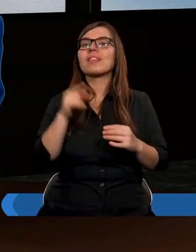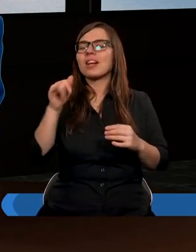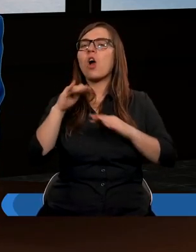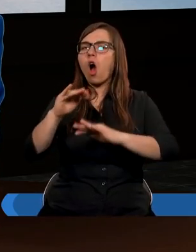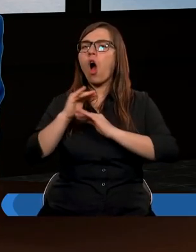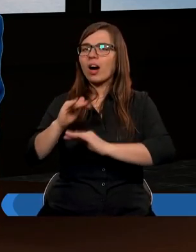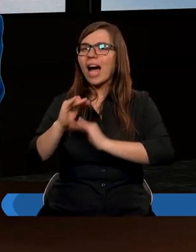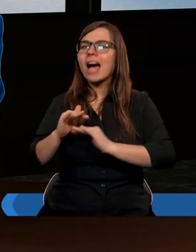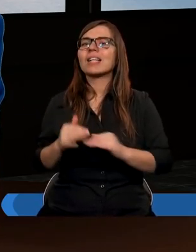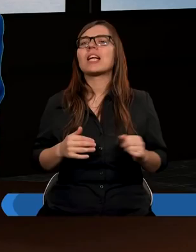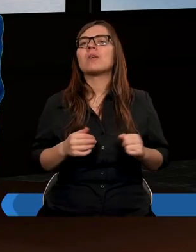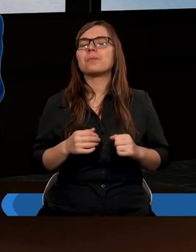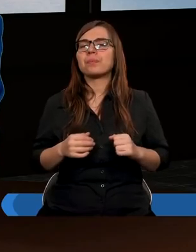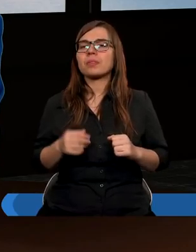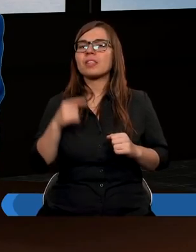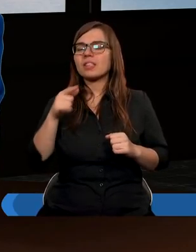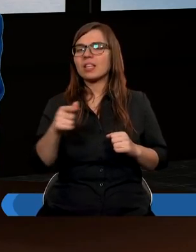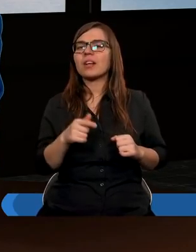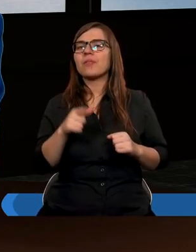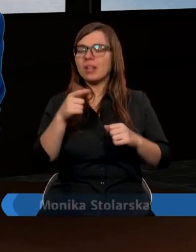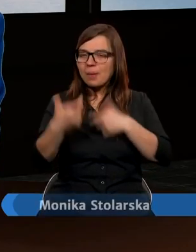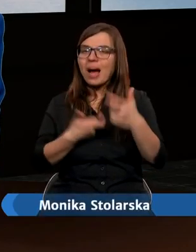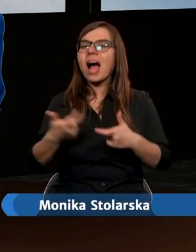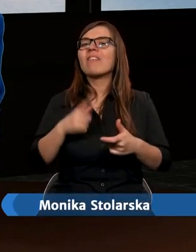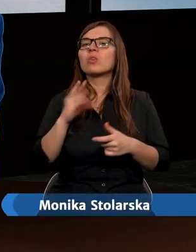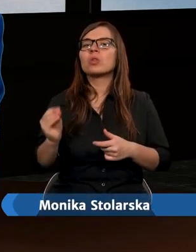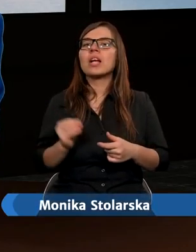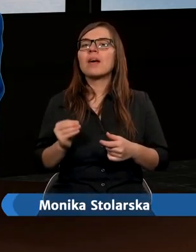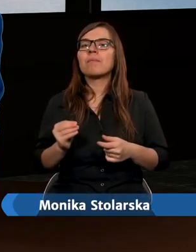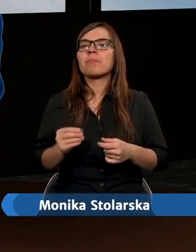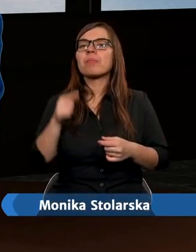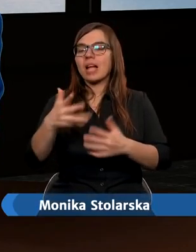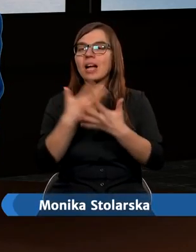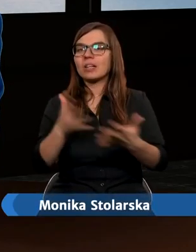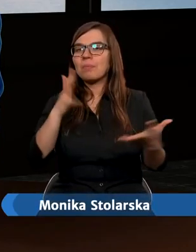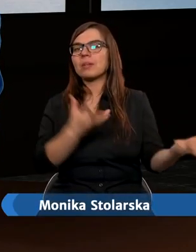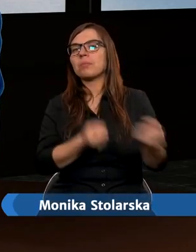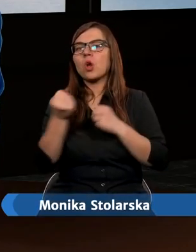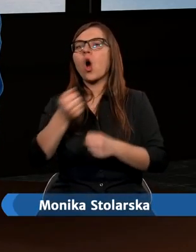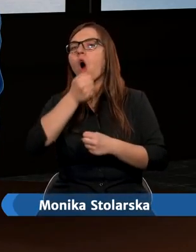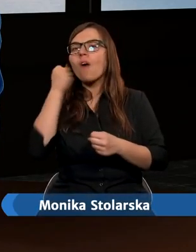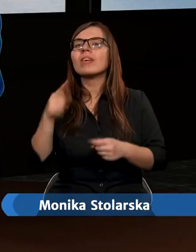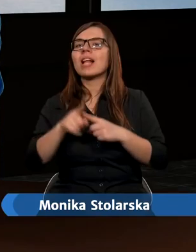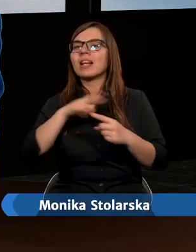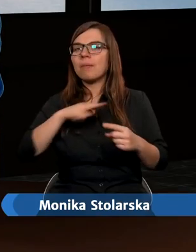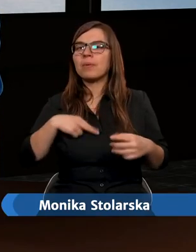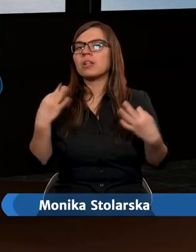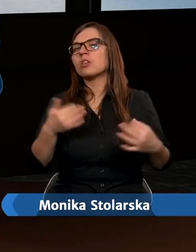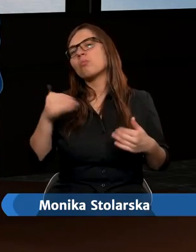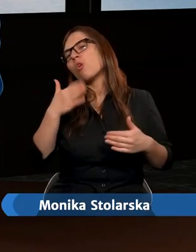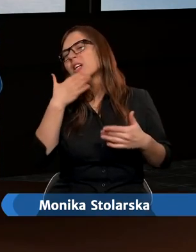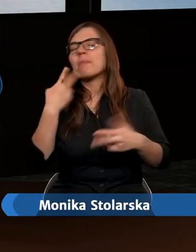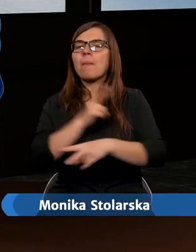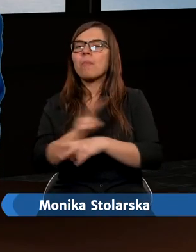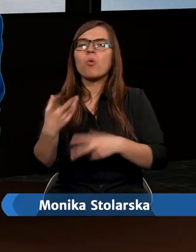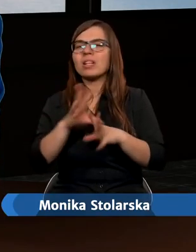ochraniał ich te dobra, które mają. I sprawi, że ta ziemia będzie przynosić owoce. I tak samo my. Dzisiaj może nie mamy pól,